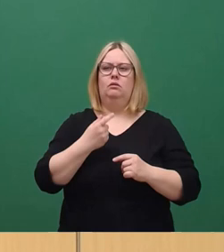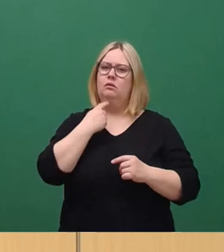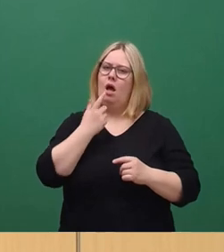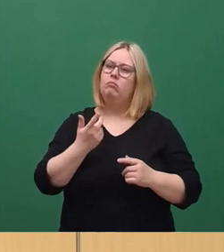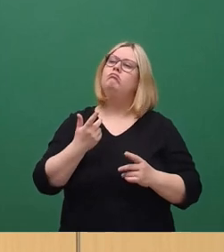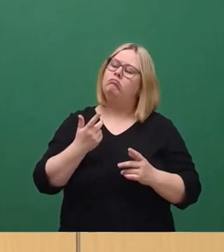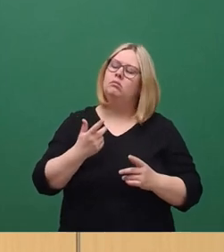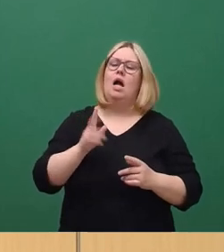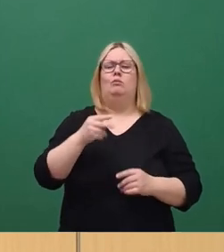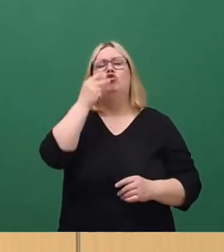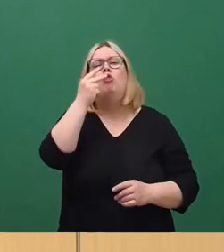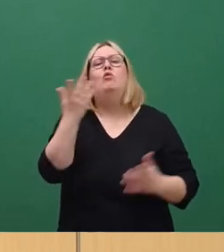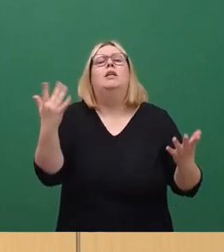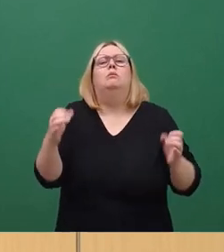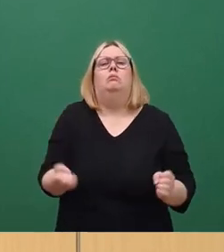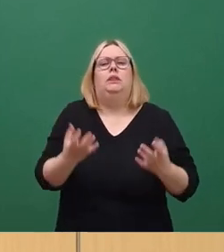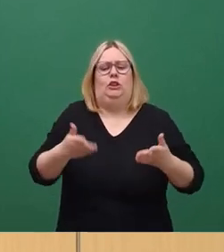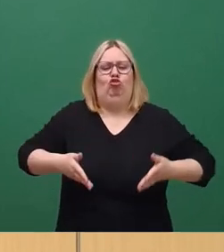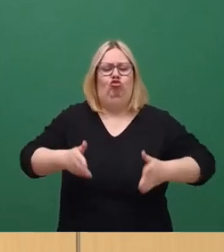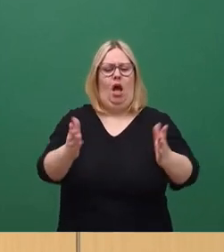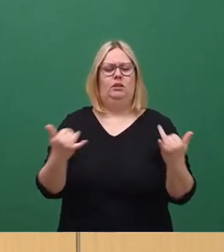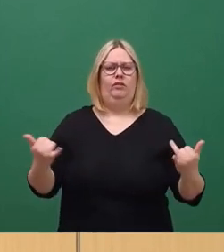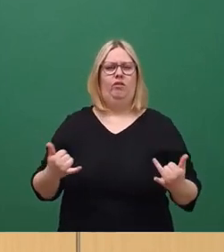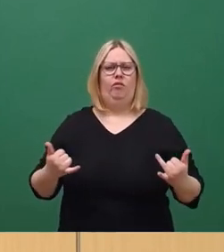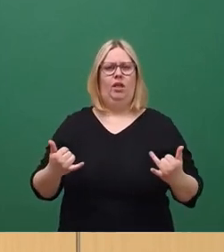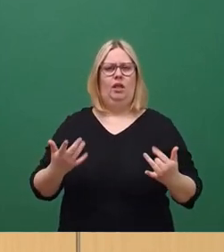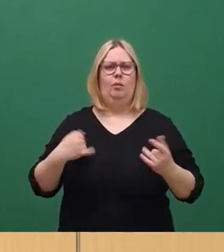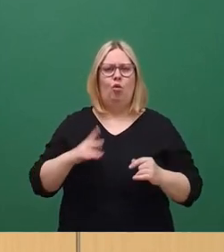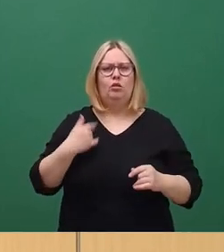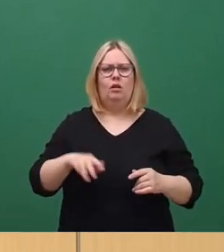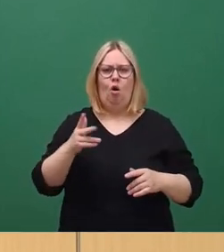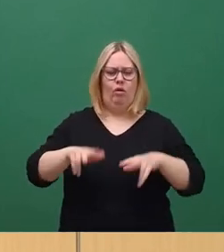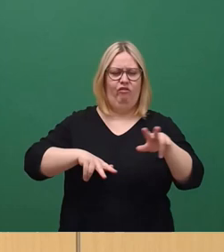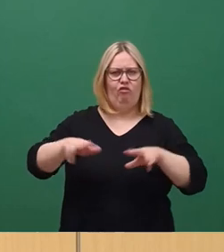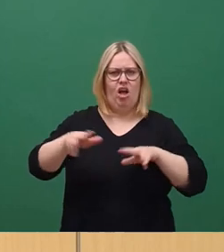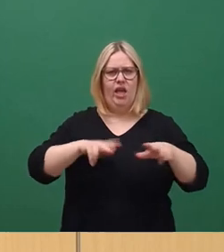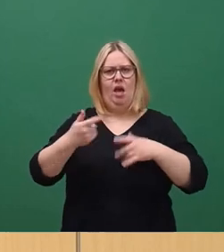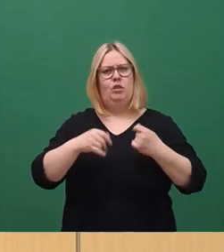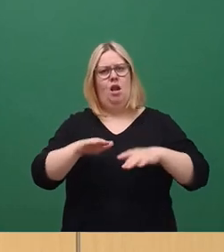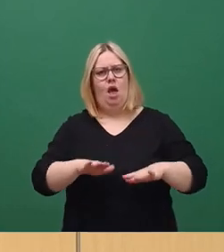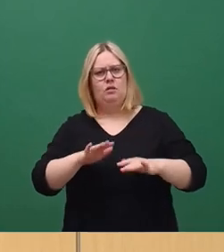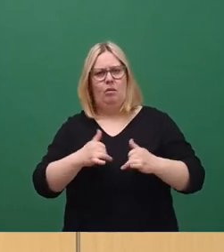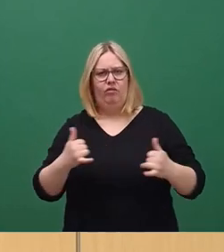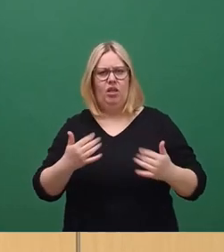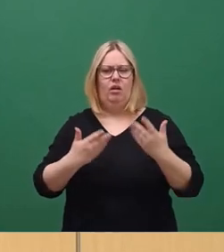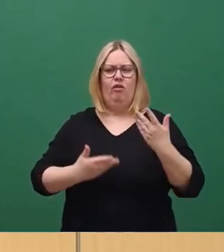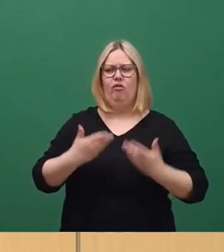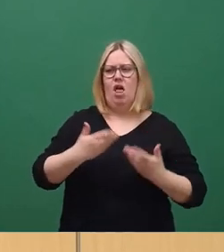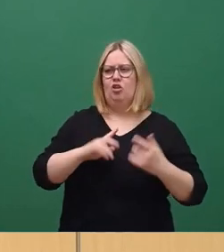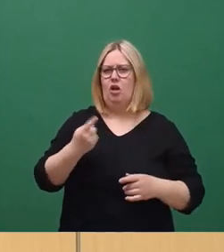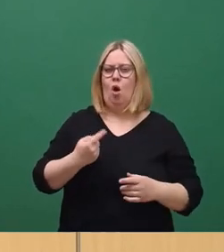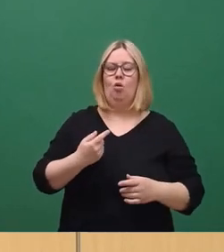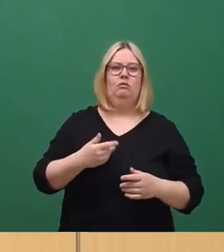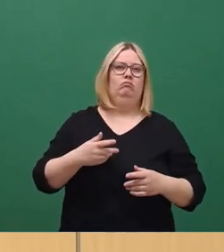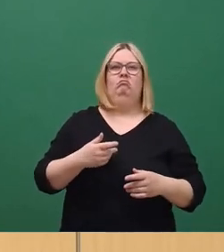wir müssen erst mal gucken, was passiert mit der Straße. Also wie kriege ich diesen überbordenden Verkehr vielleicht ein bisschen verlangsamt? Vielleicht kann man irgendwie Zone 20